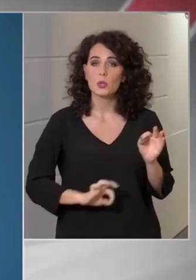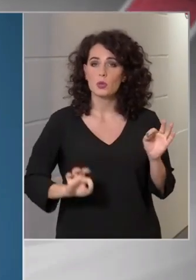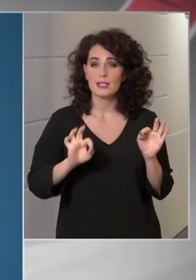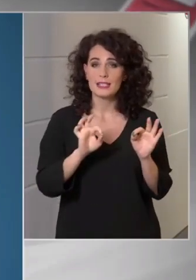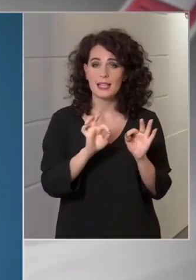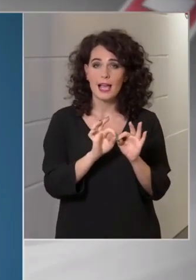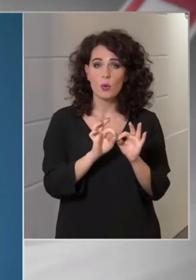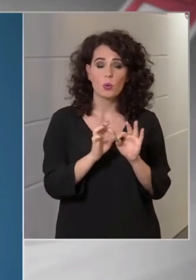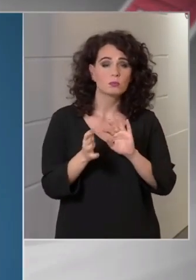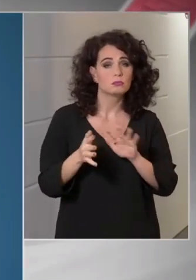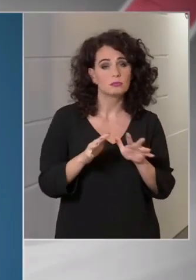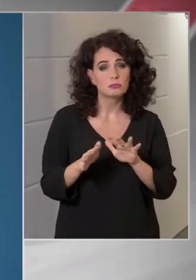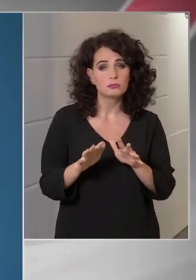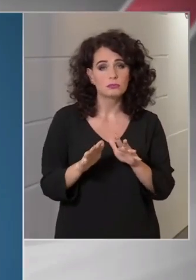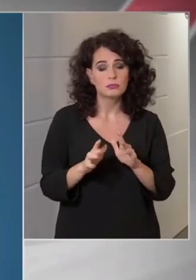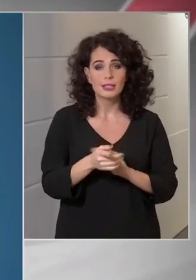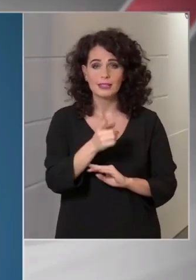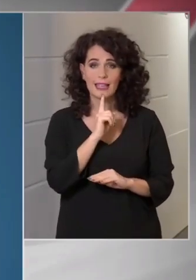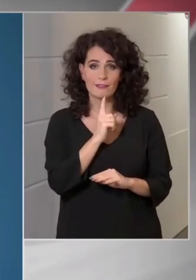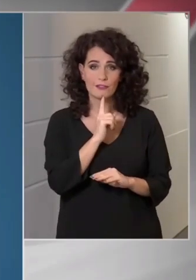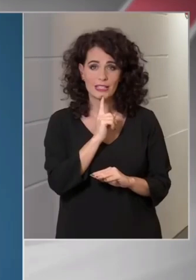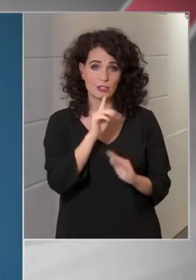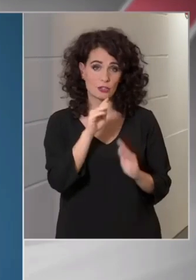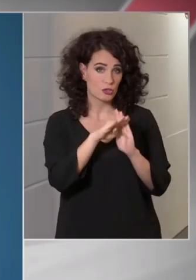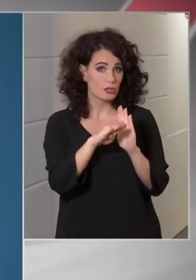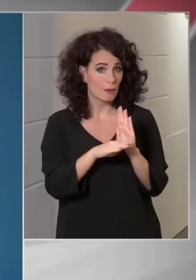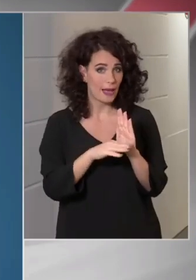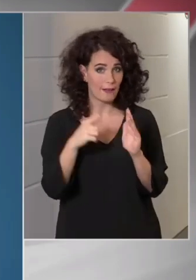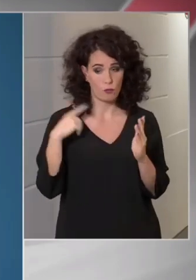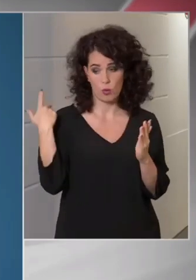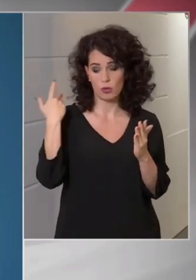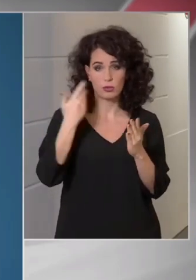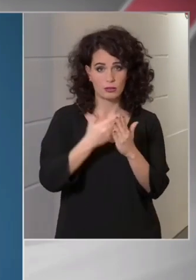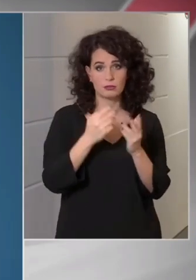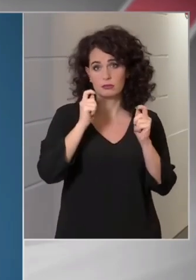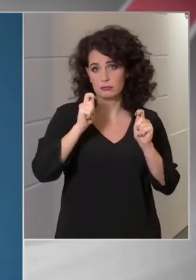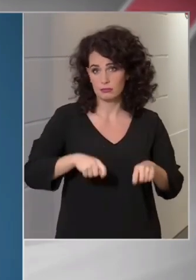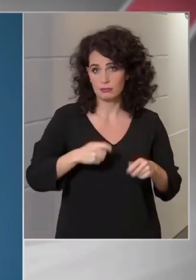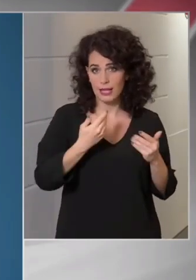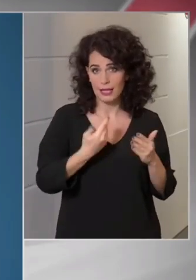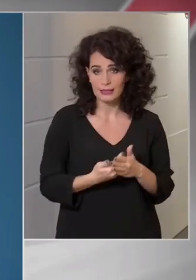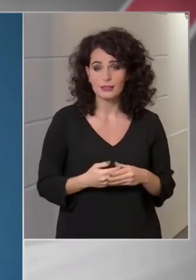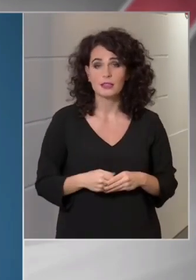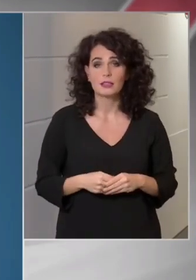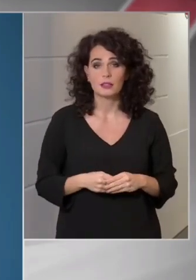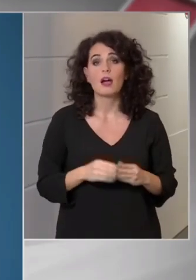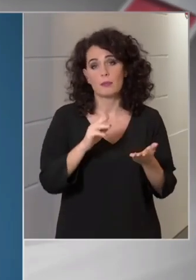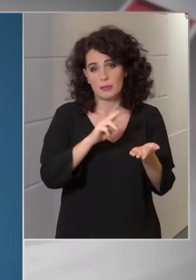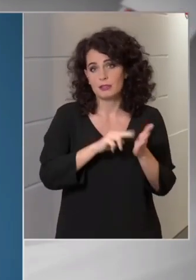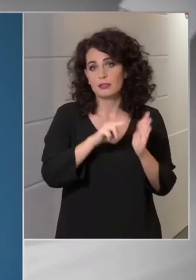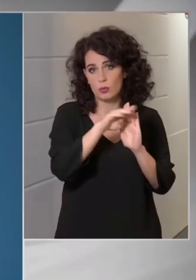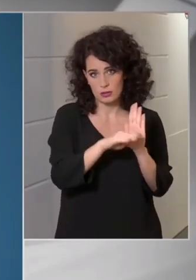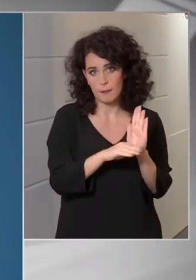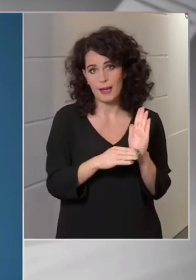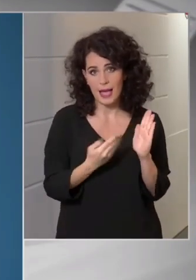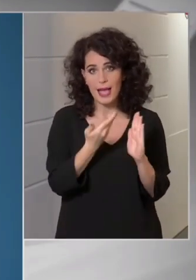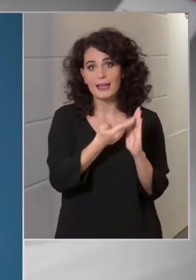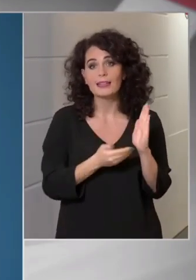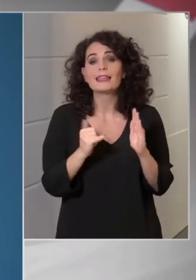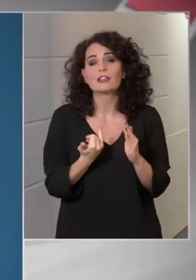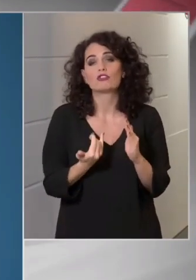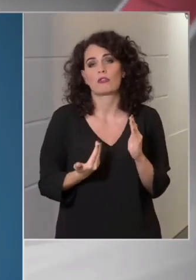viszonylag kevés szabályt hoztunk, amelyek jogszabályban és ajánlásokban